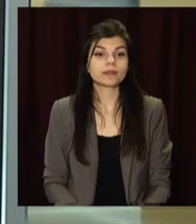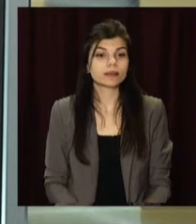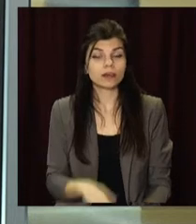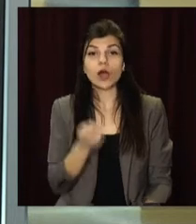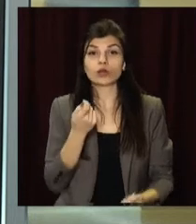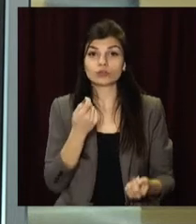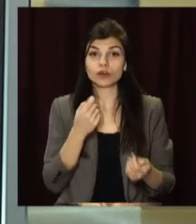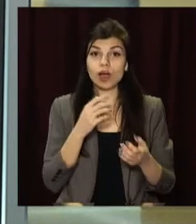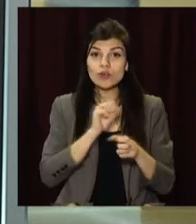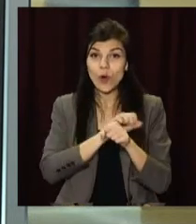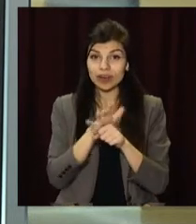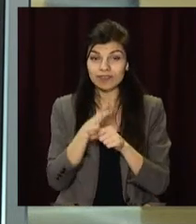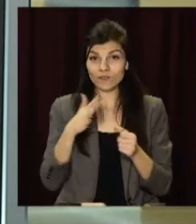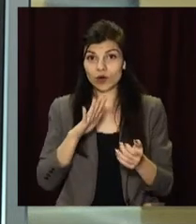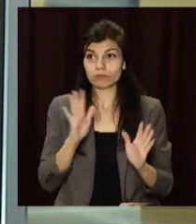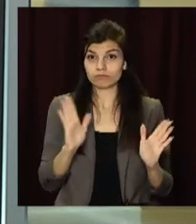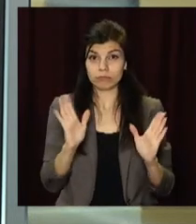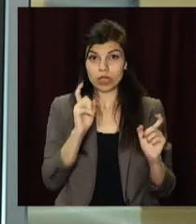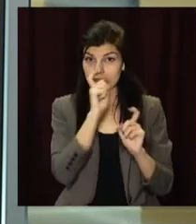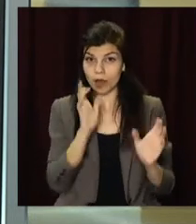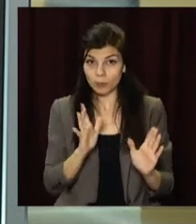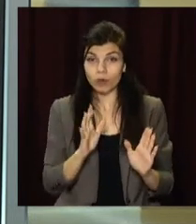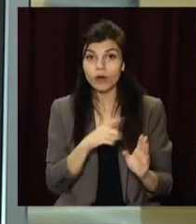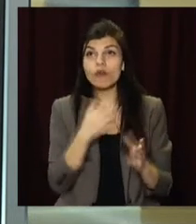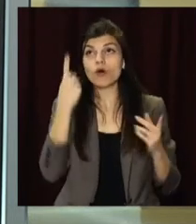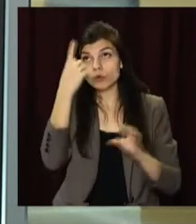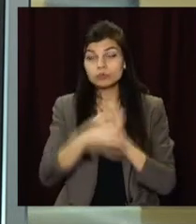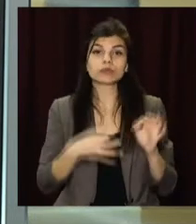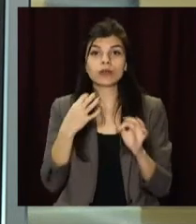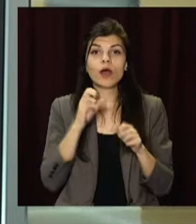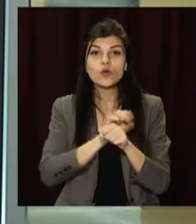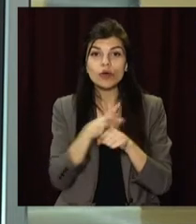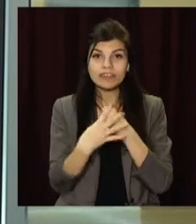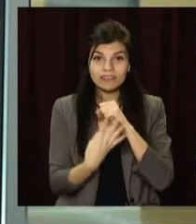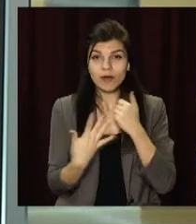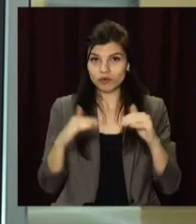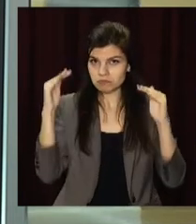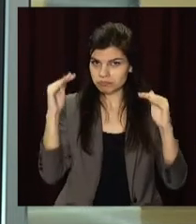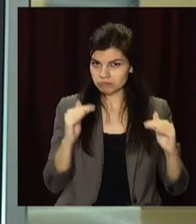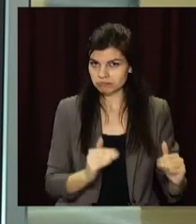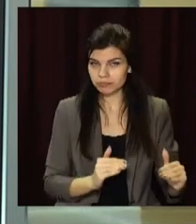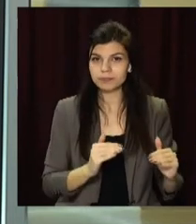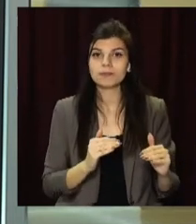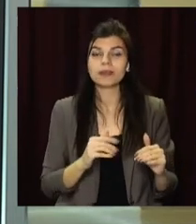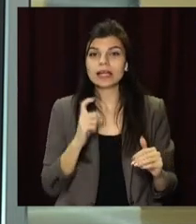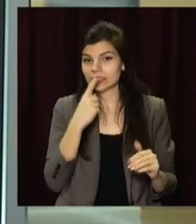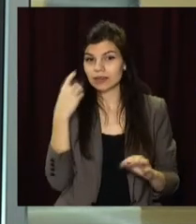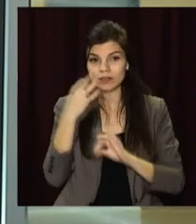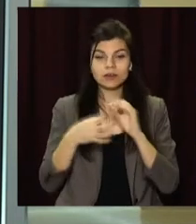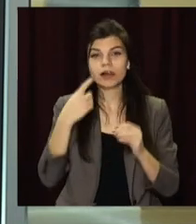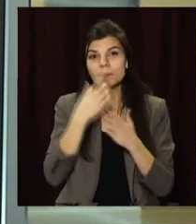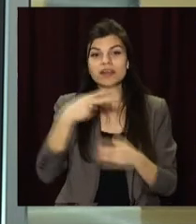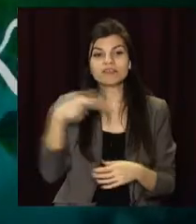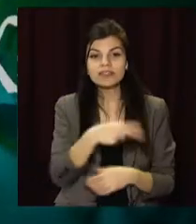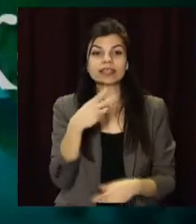Трохи стабілізувалася ситуація з коронавірусом і загалом в Україні. Добовий приріст інфікуваних ковід-19 почав знижуватися.